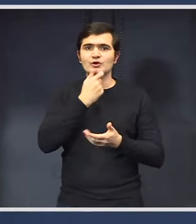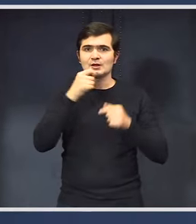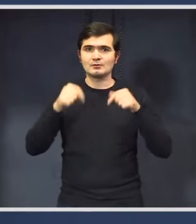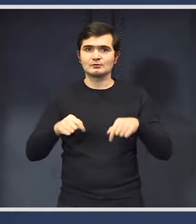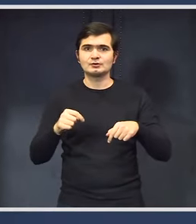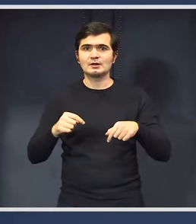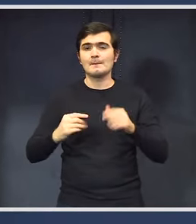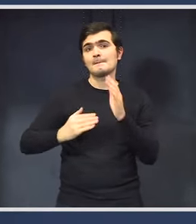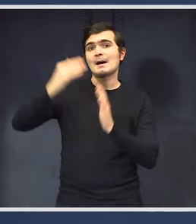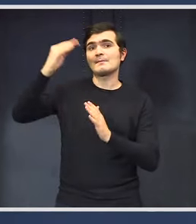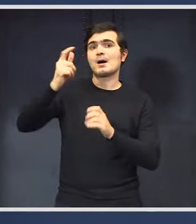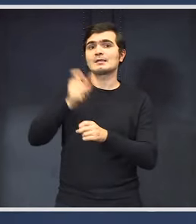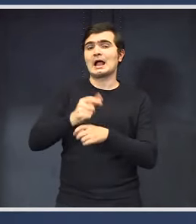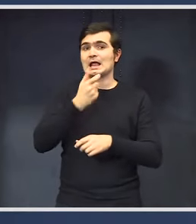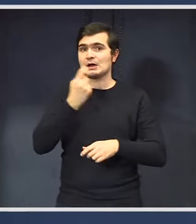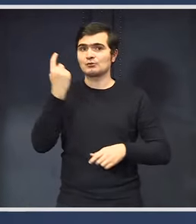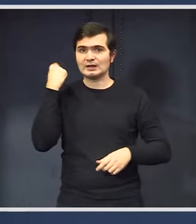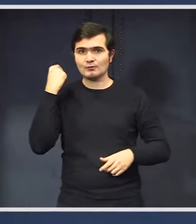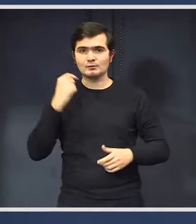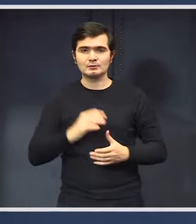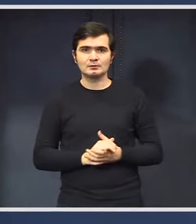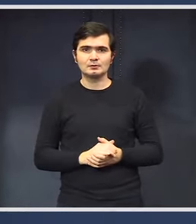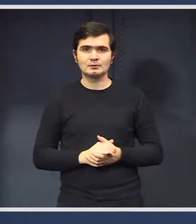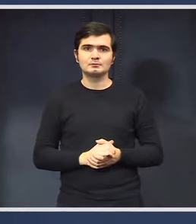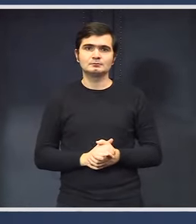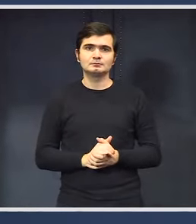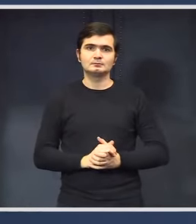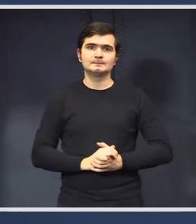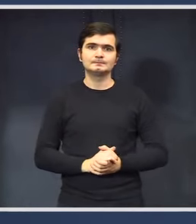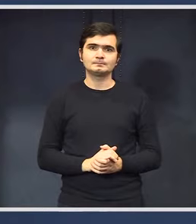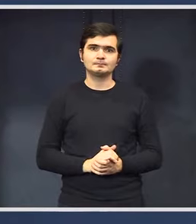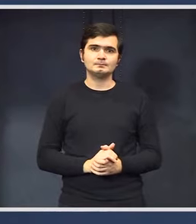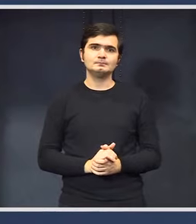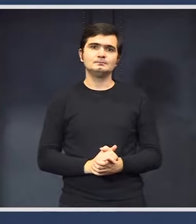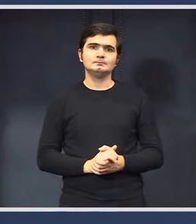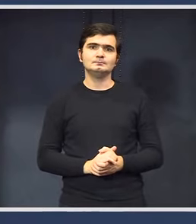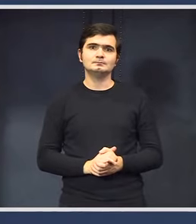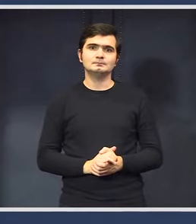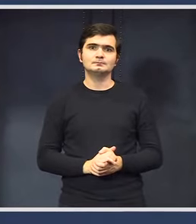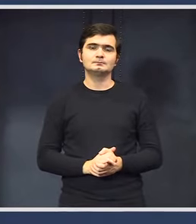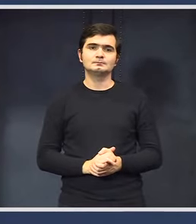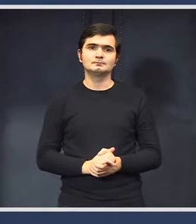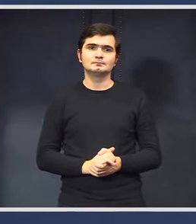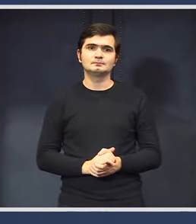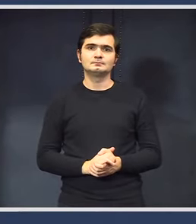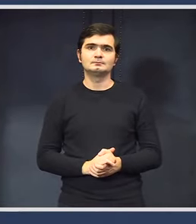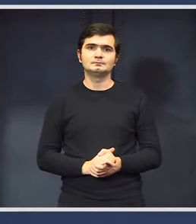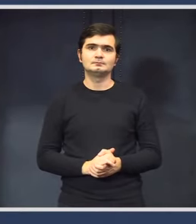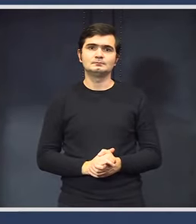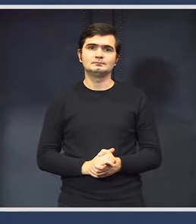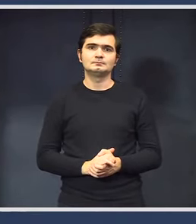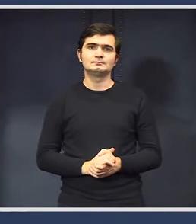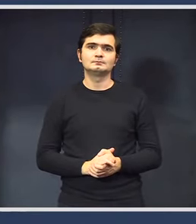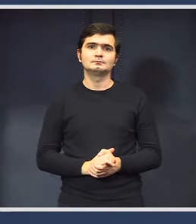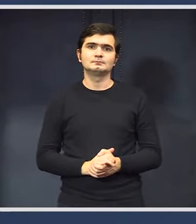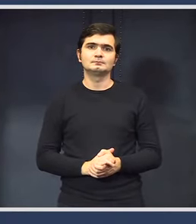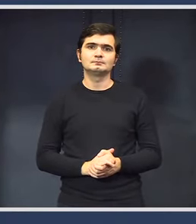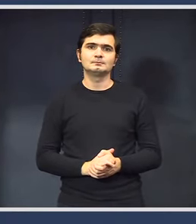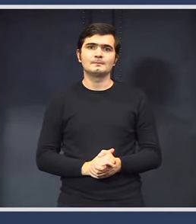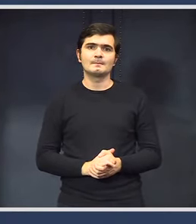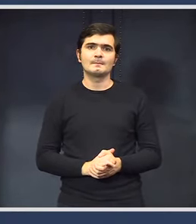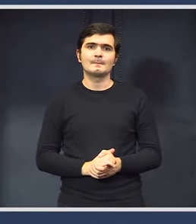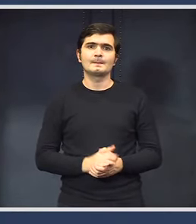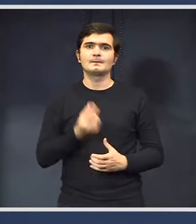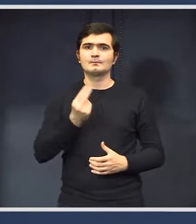acesta sunt mai mari decât anul trecut, deci bugetul este mai mare ca anul trecut, cu un deficit mai mic. Dar sunt mai mari pentru că au crescut investițiile. Bună ziua, Doria